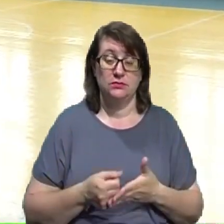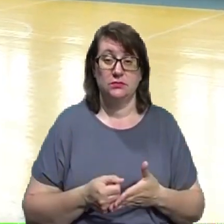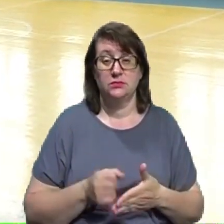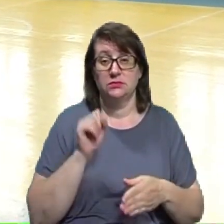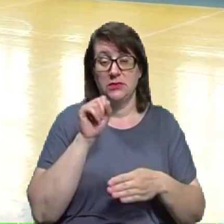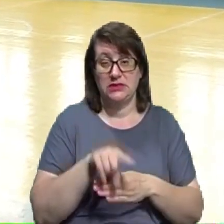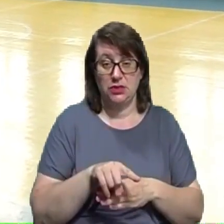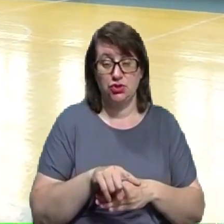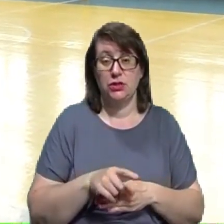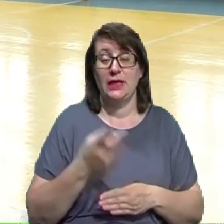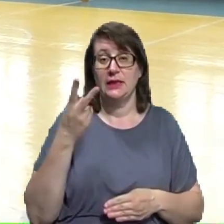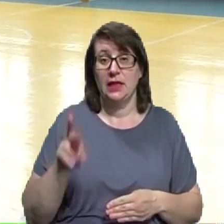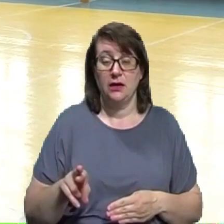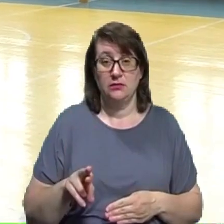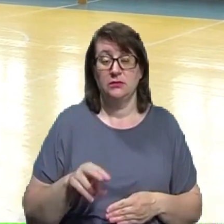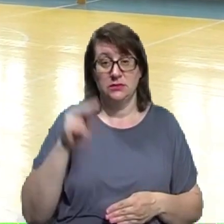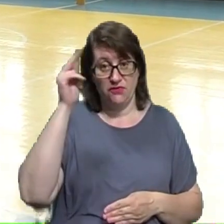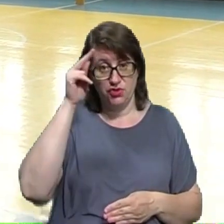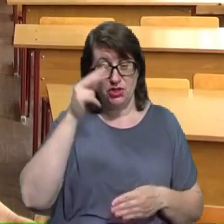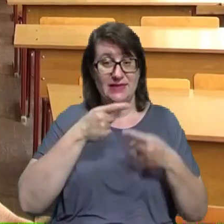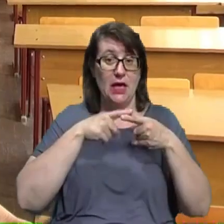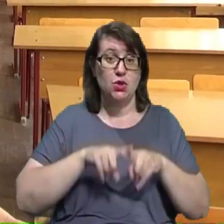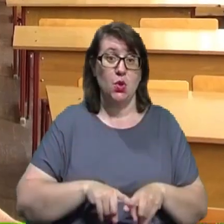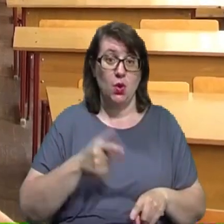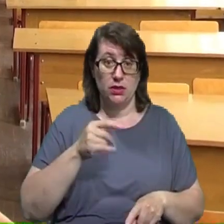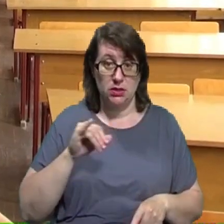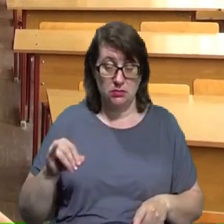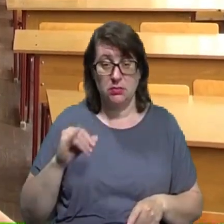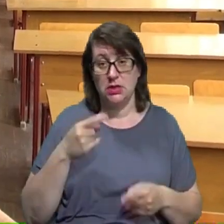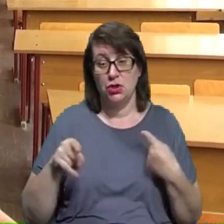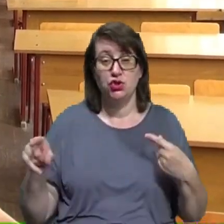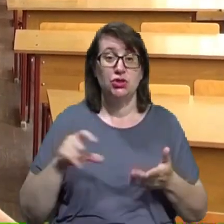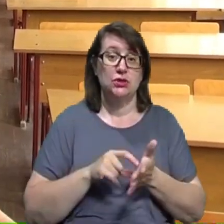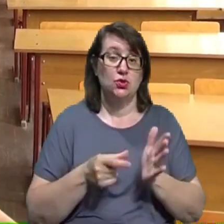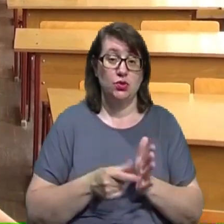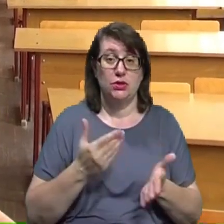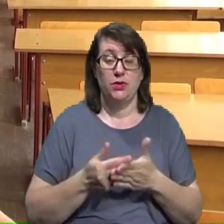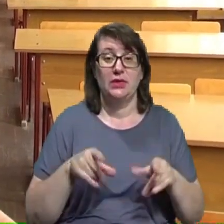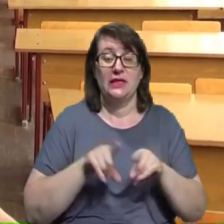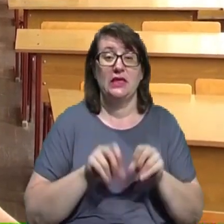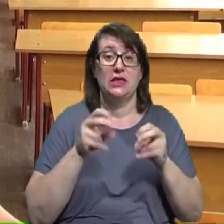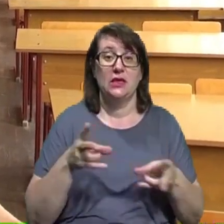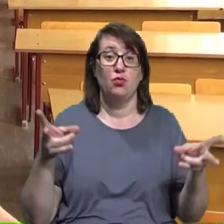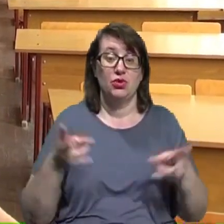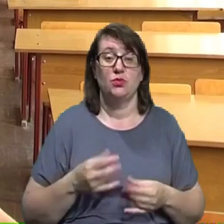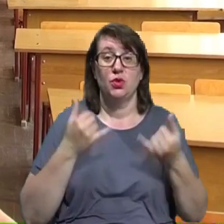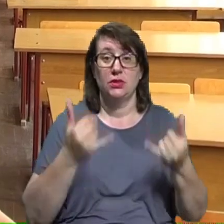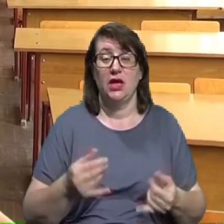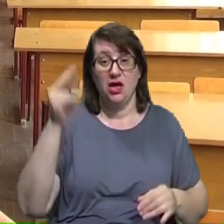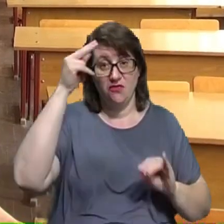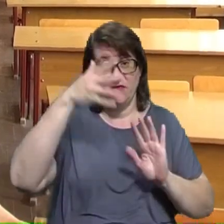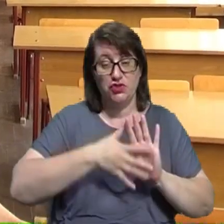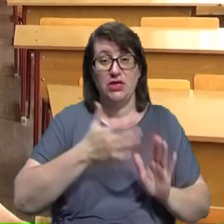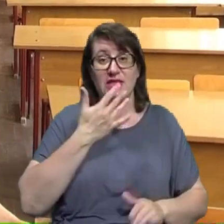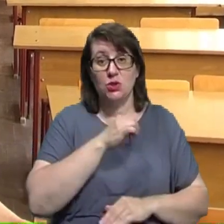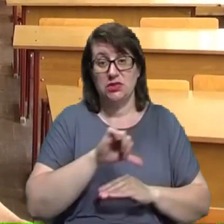навчання технологій, ну і інші аудиторії, наприклад, такі, які потрібні для вивчення іноземної мови, коли